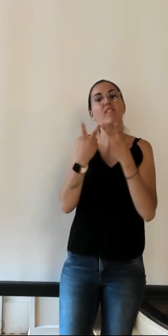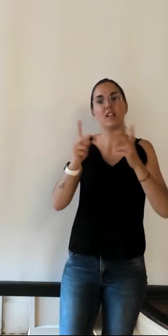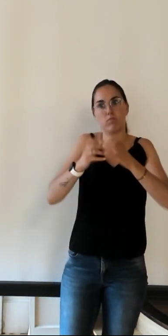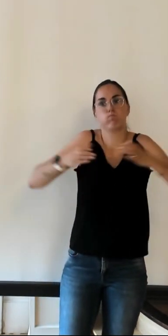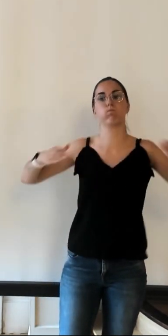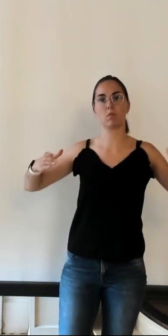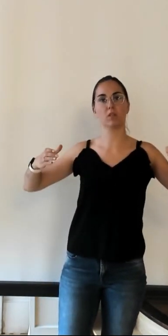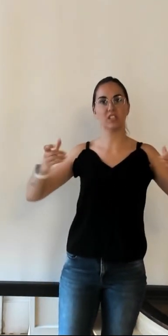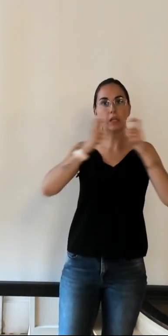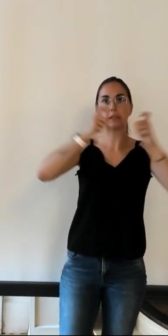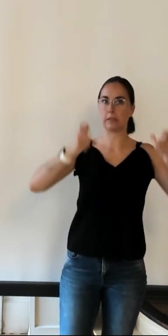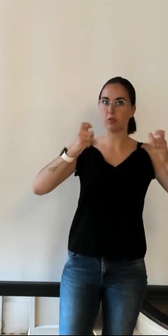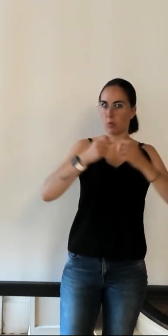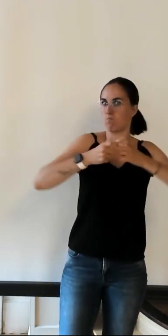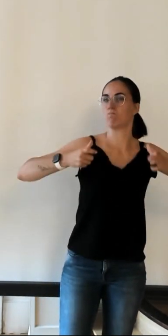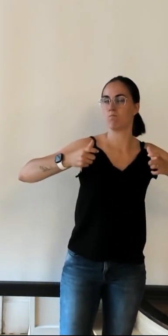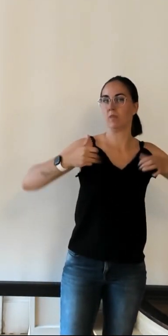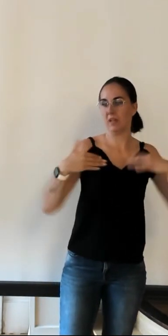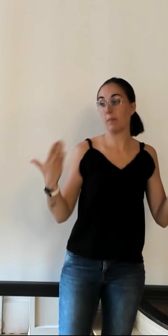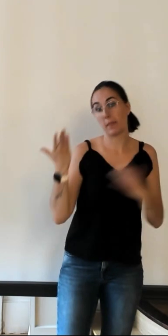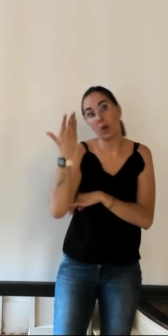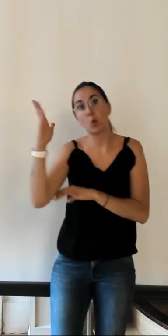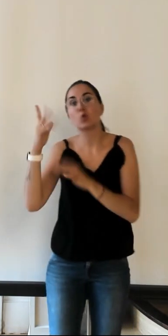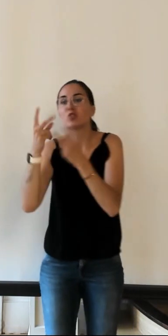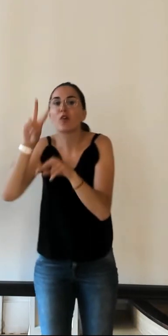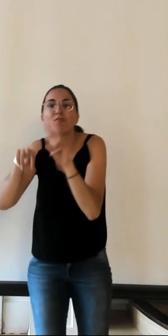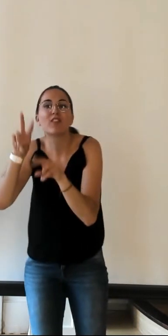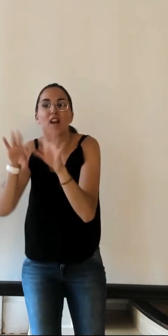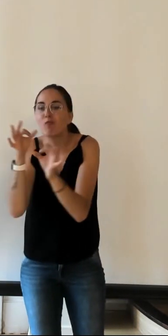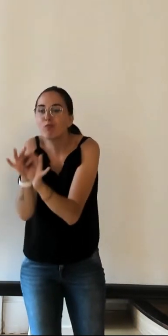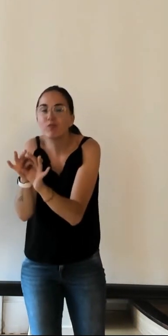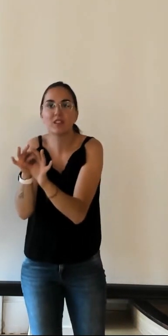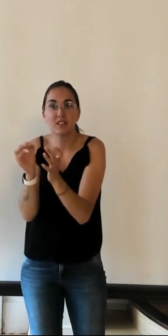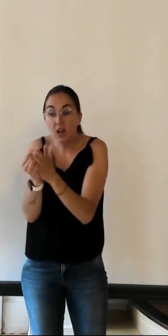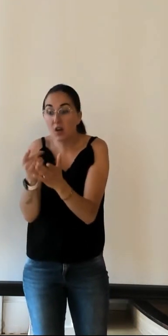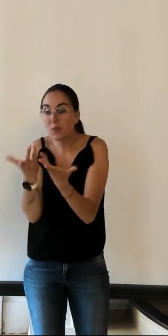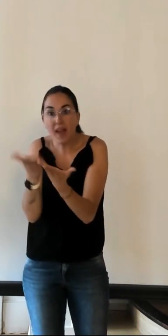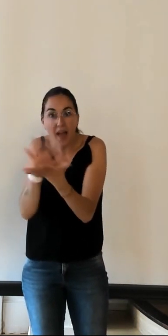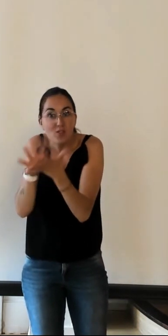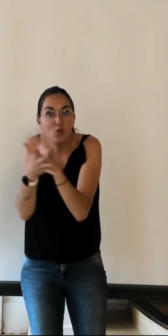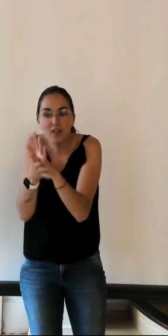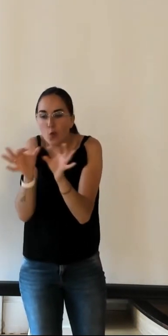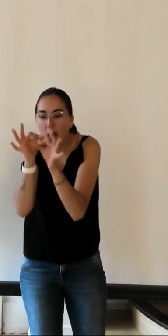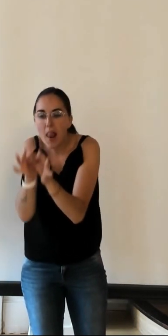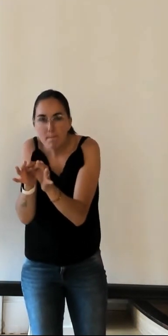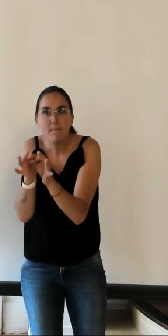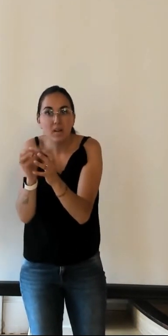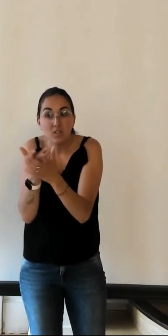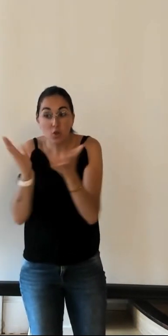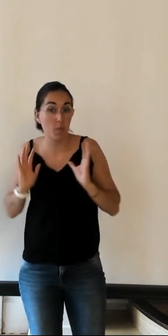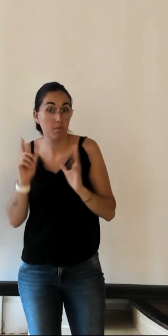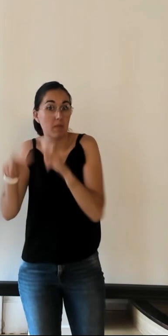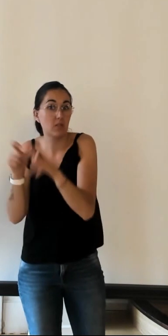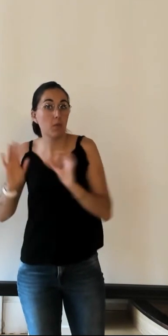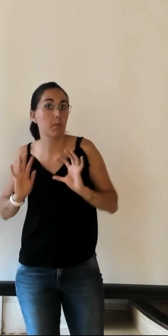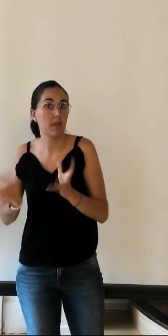d'initiative et ensuite il y a eu dans bon nombre de petites communes c'était toutes des associations à la base c'était toutes des bénévoles